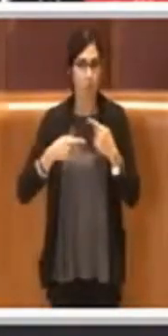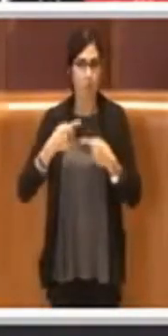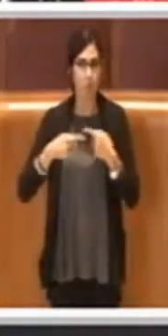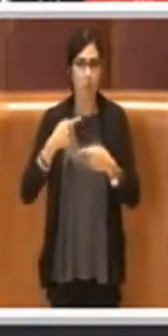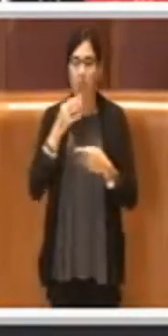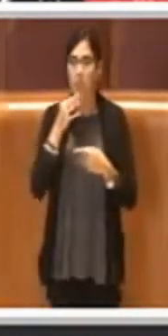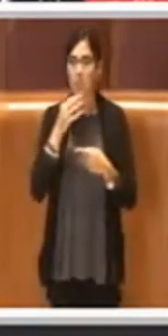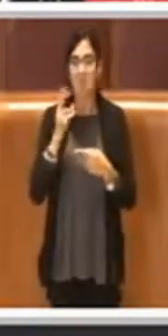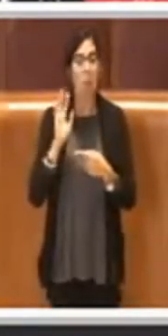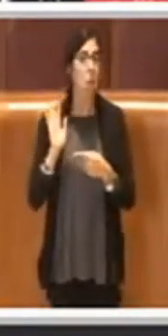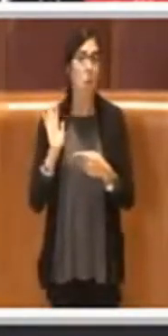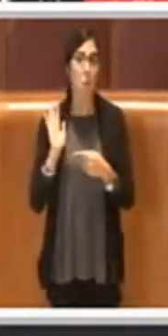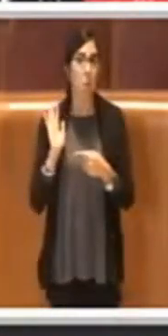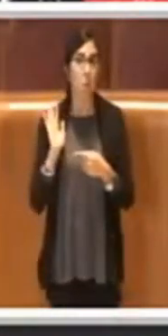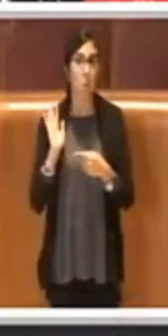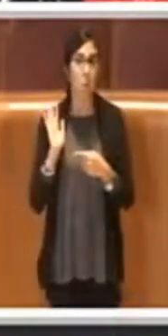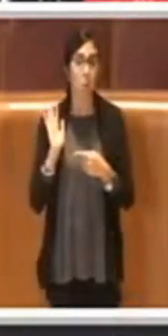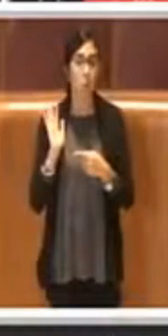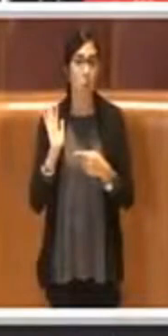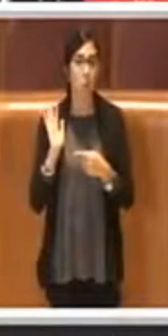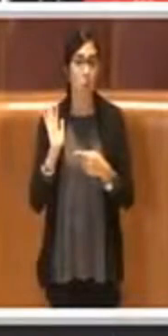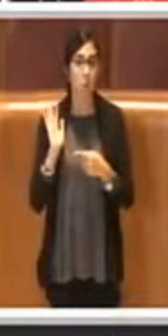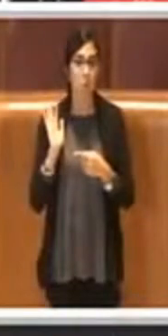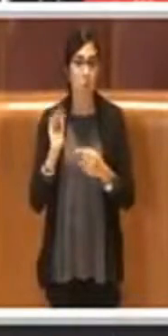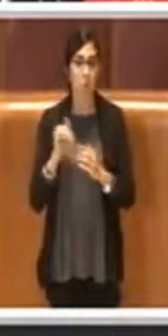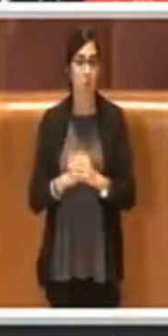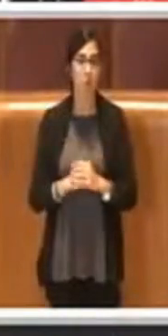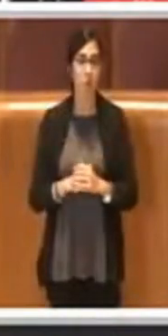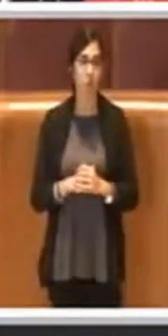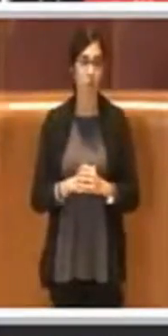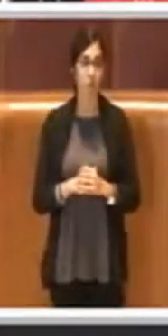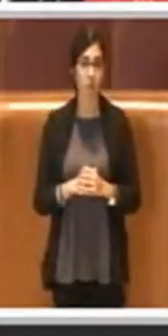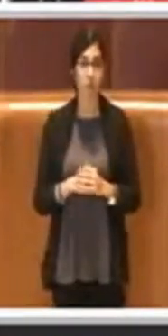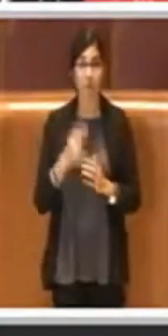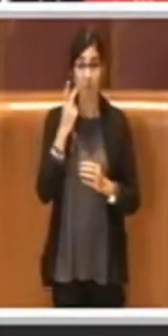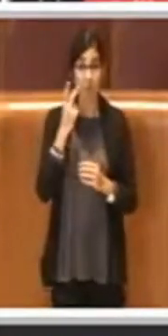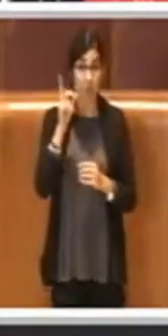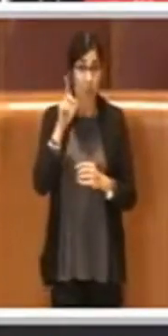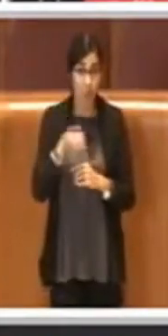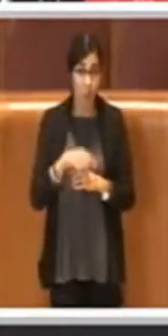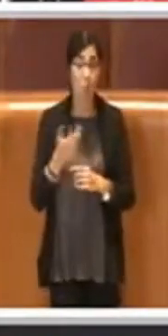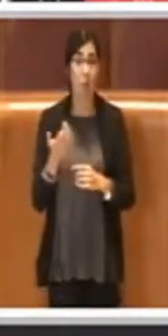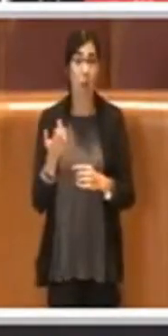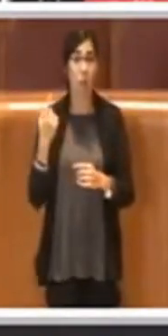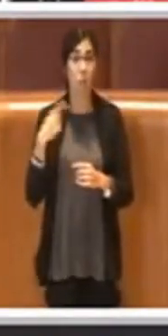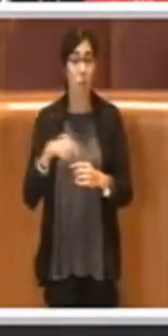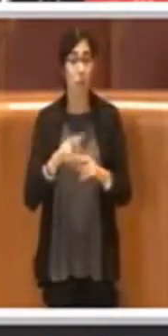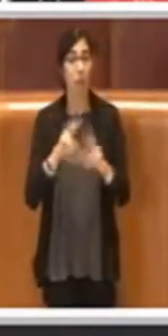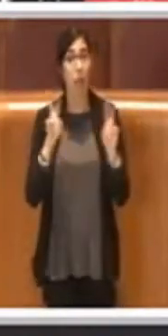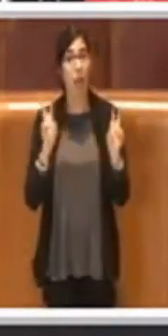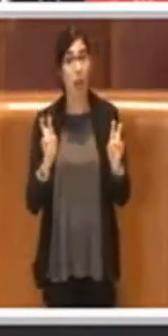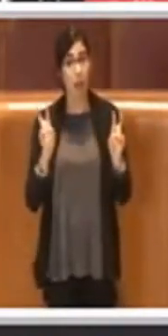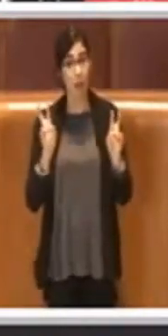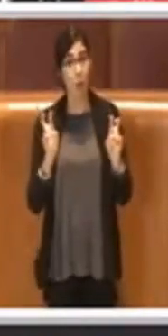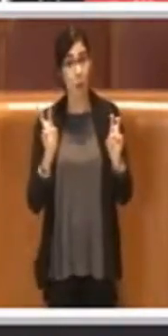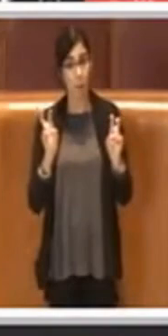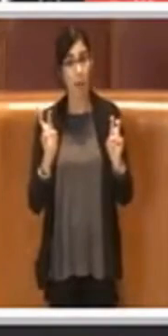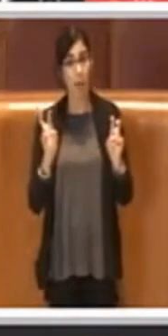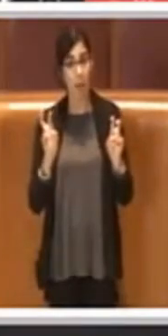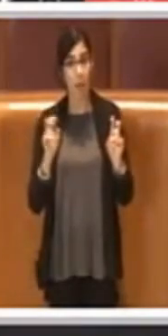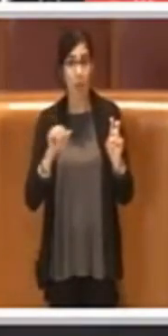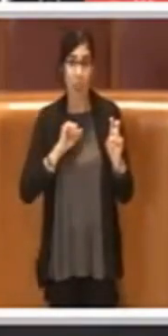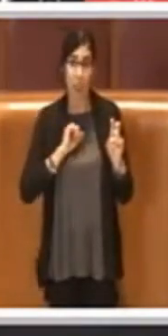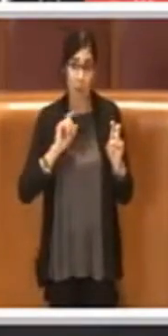intravedo, visto poi che è un argomento che ci vede e credo